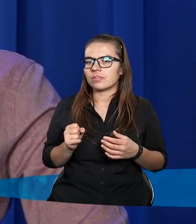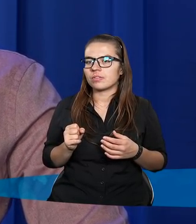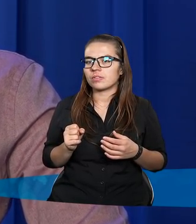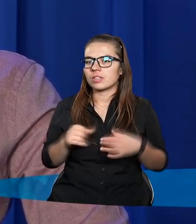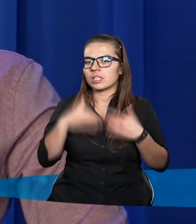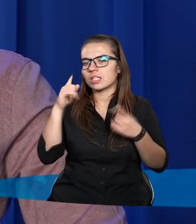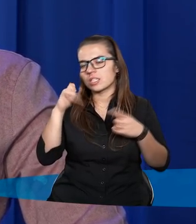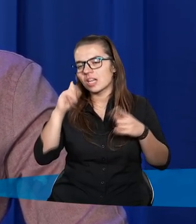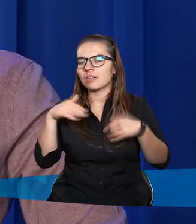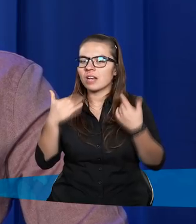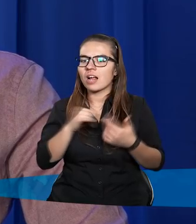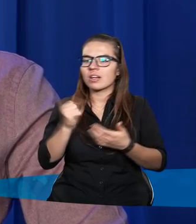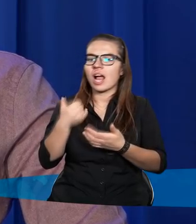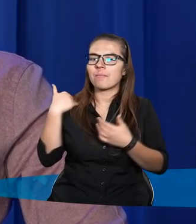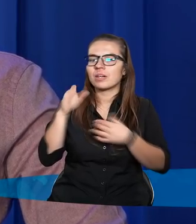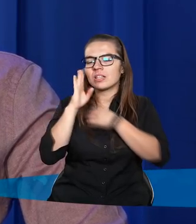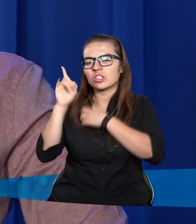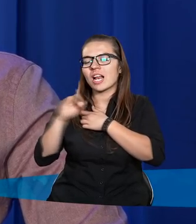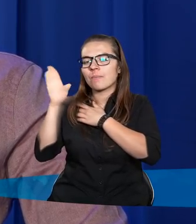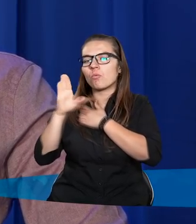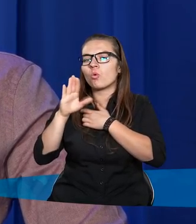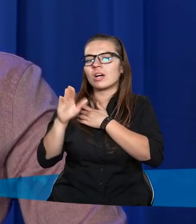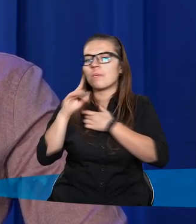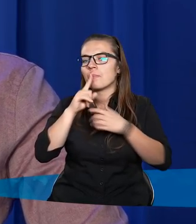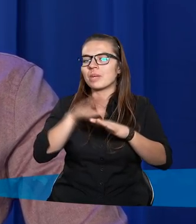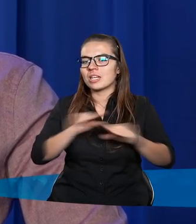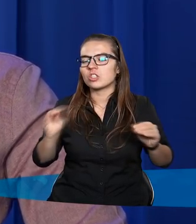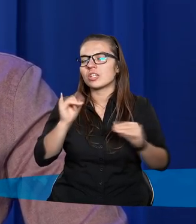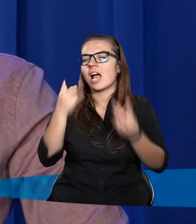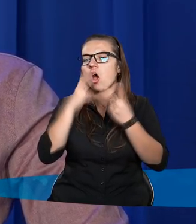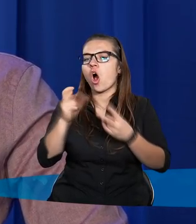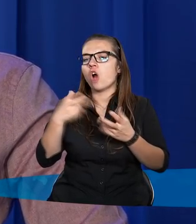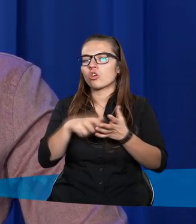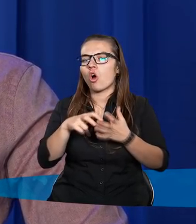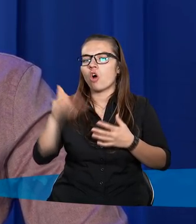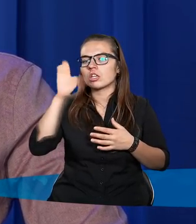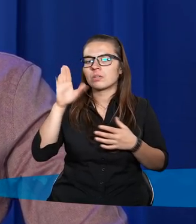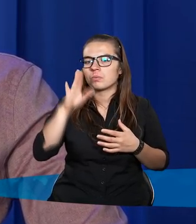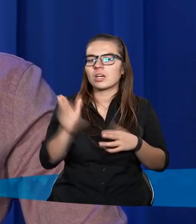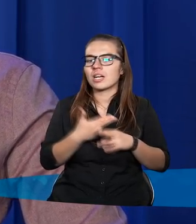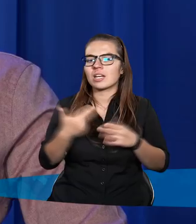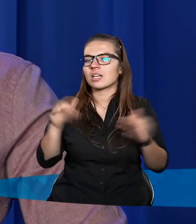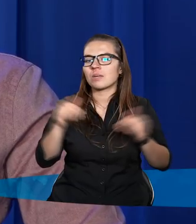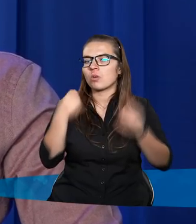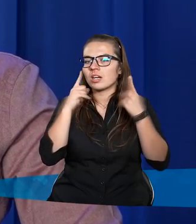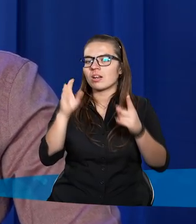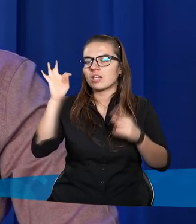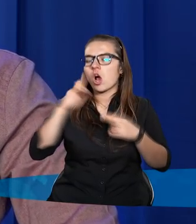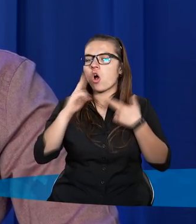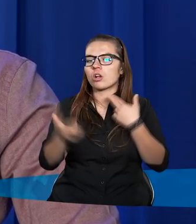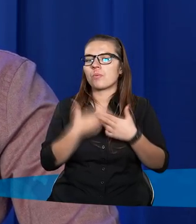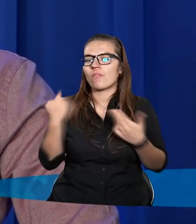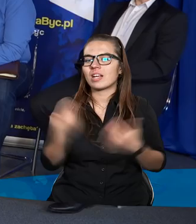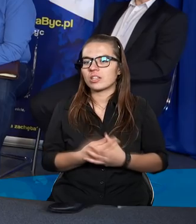Zdaje się czasem, jakby Pan Bóg milczał. Jak odczytać? O co chodzi Panu Bogu, kiedy nie możemy zauważyć Jego